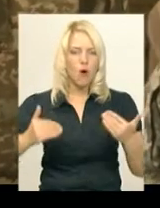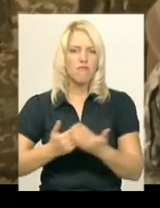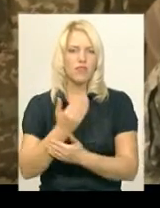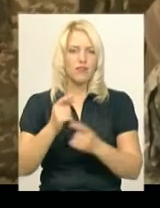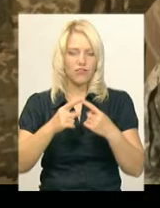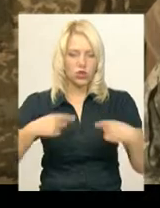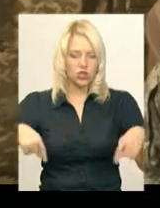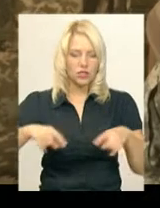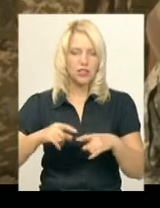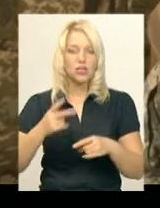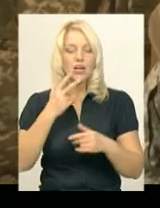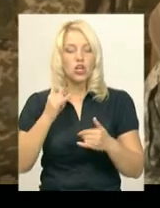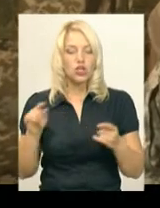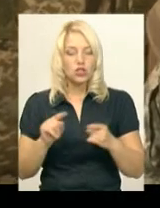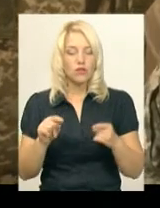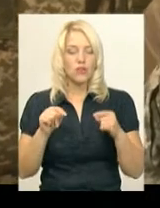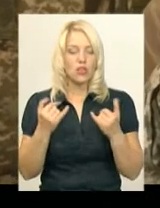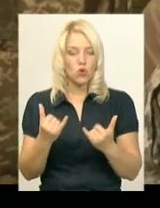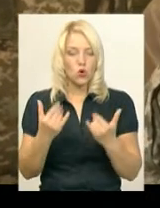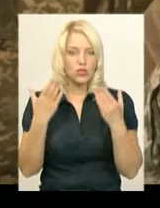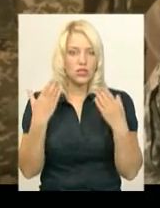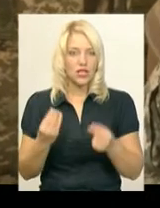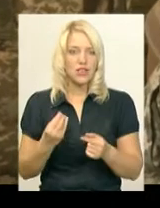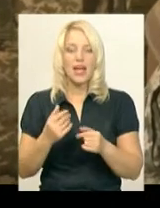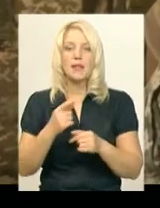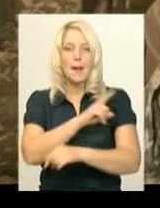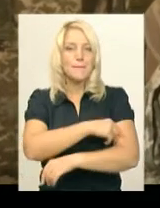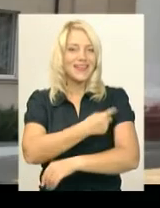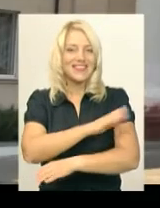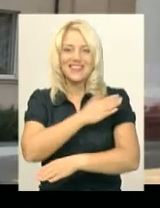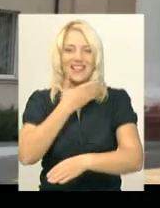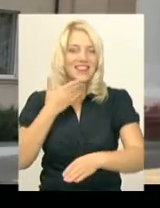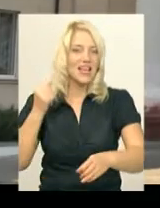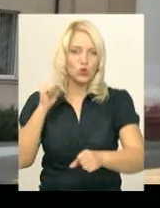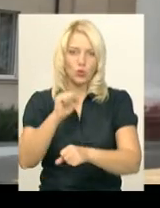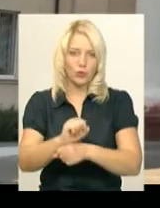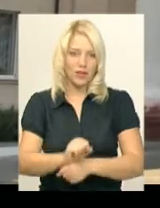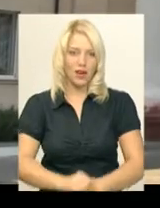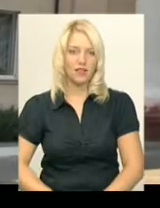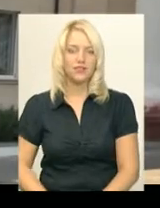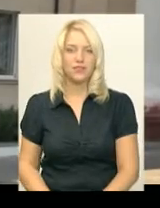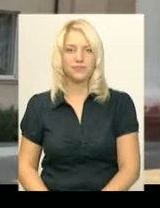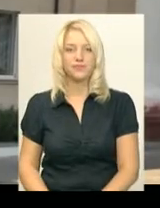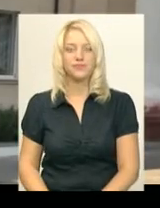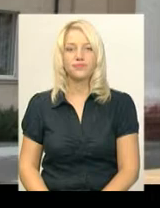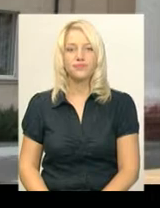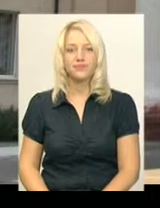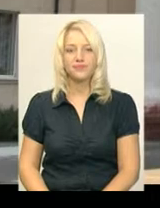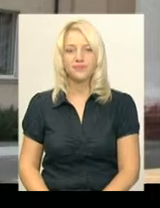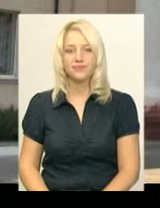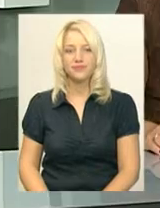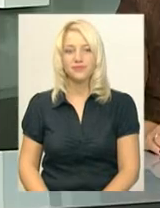доказом того, що на сьогоднішній день військова медицина не зупиняється, вона рухається вперед. Ірина Аріон, Юрій Чорний, новини Поділяцентру.